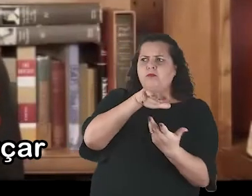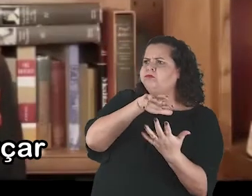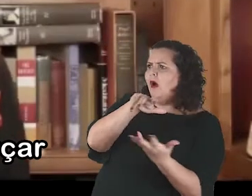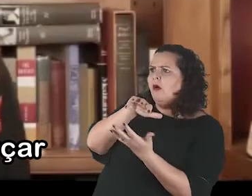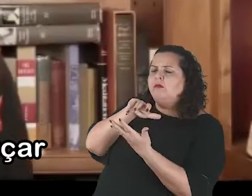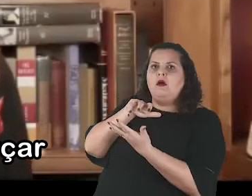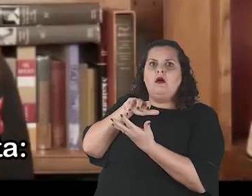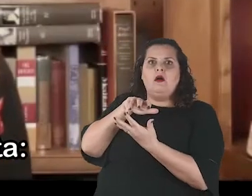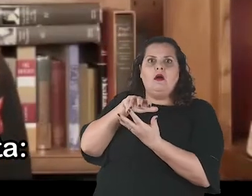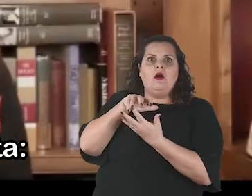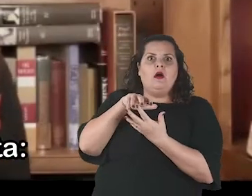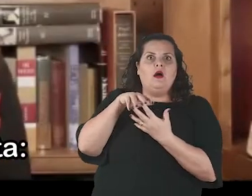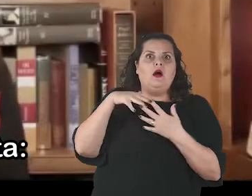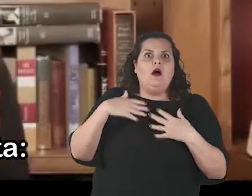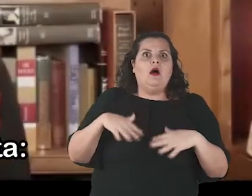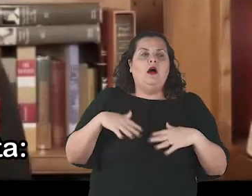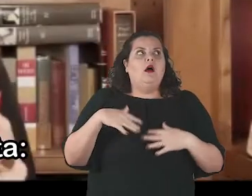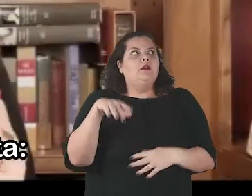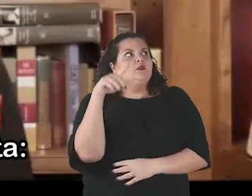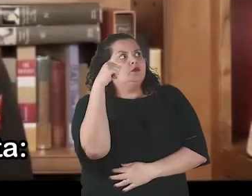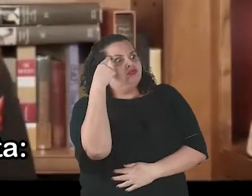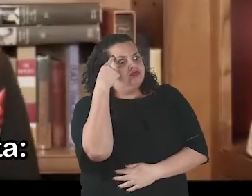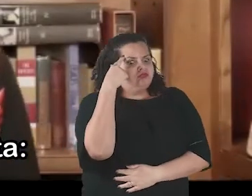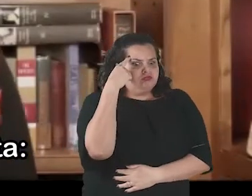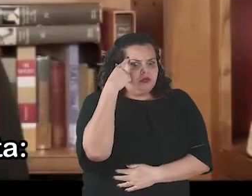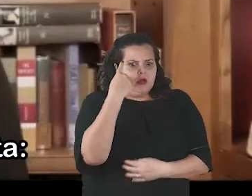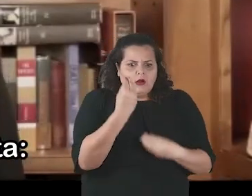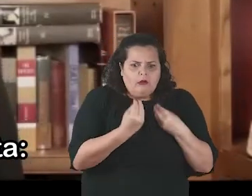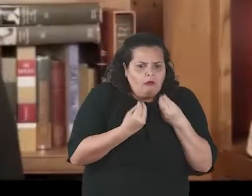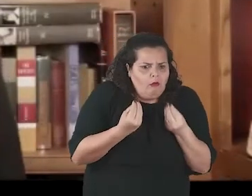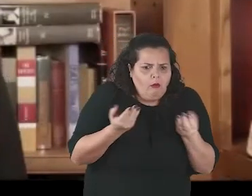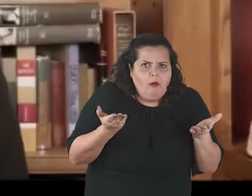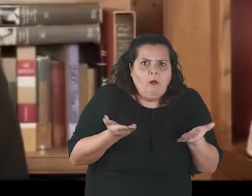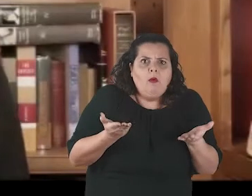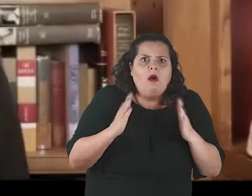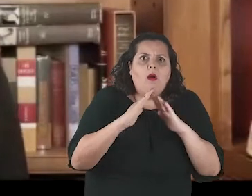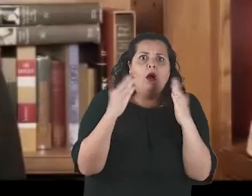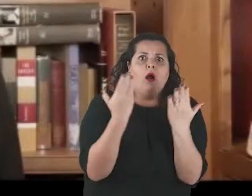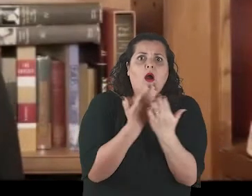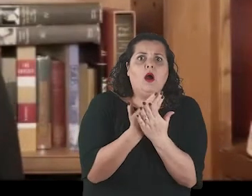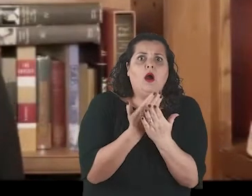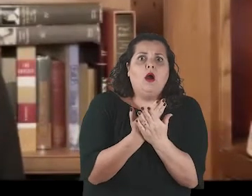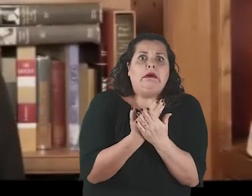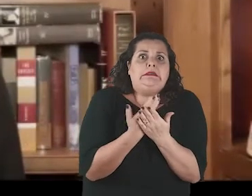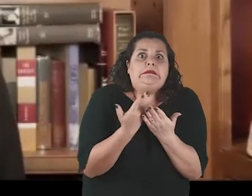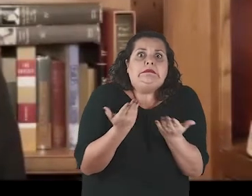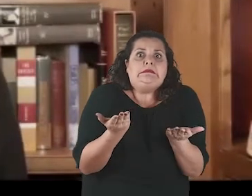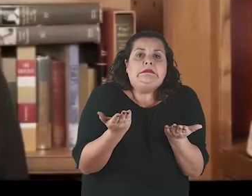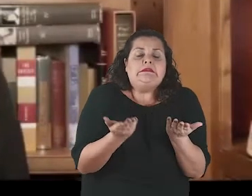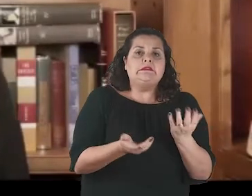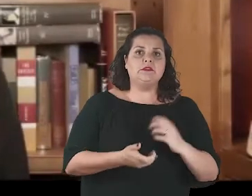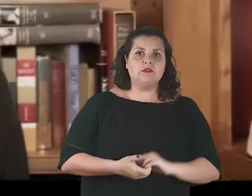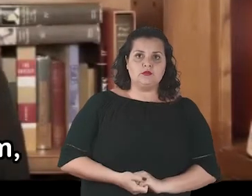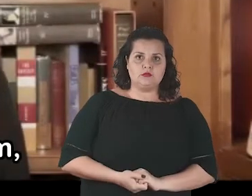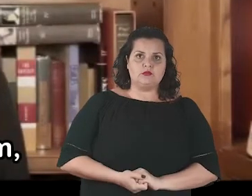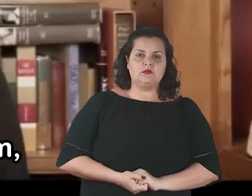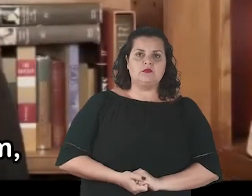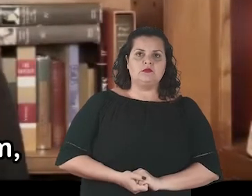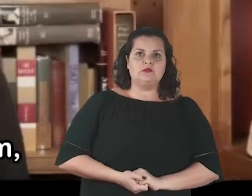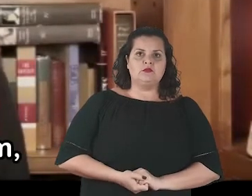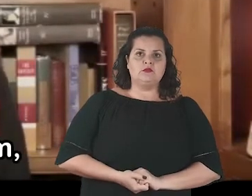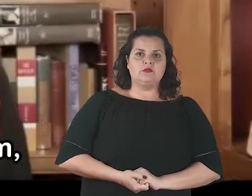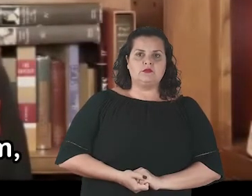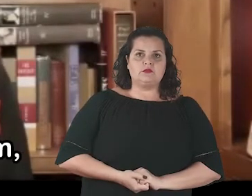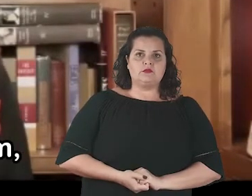themselves scrambling for answers to one question. What about school? At